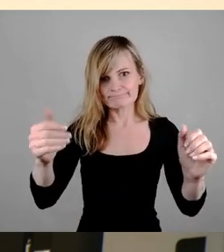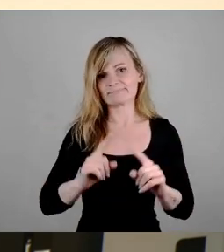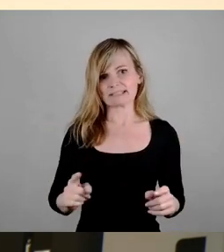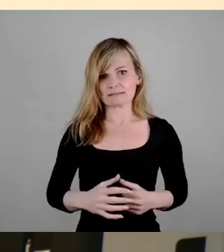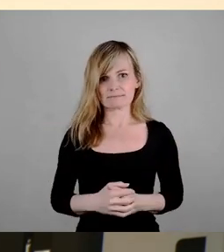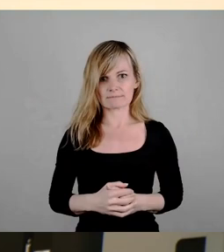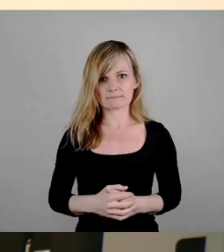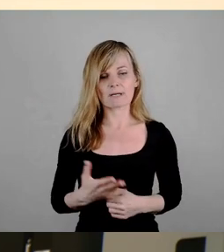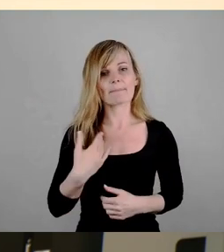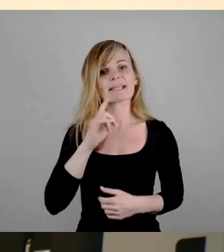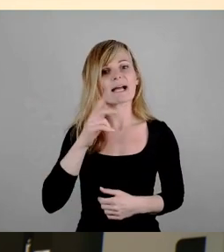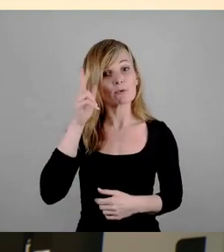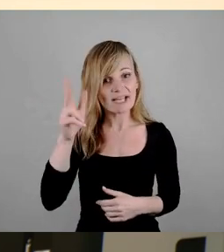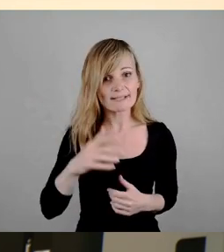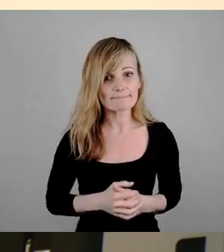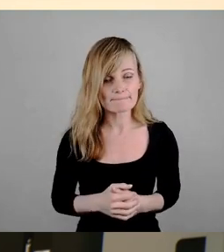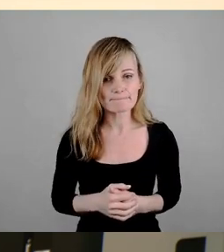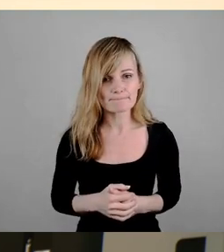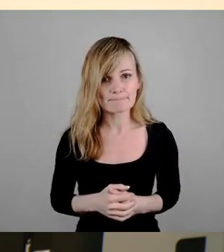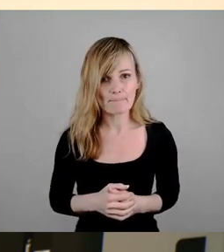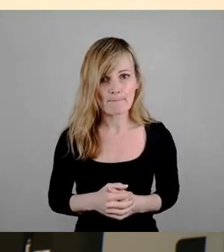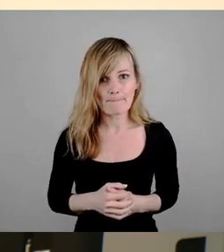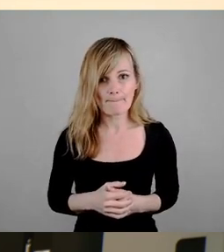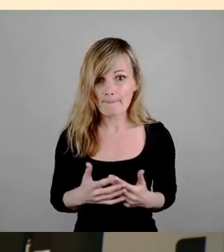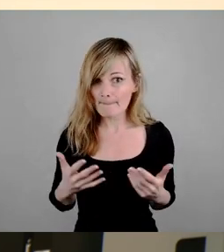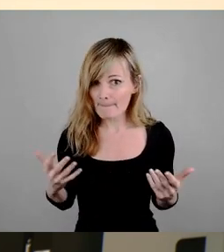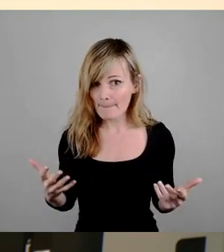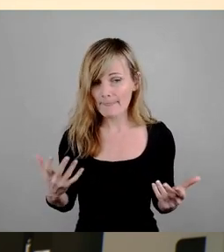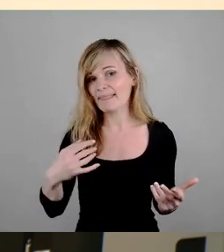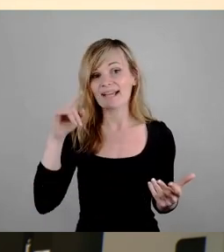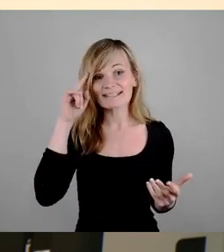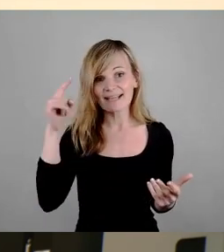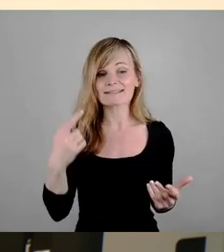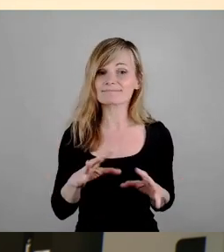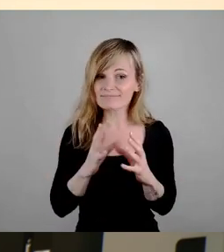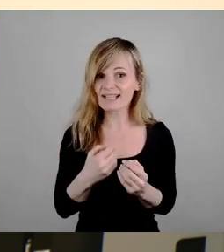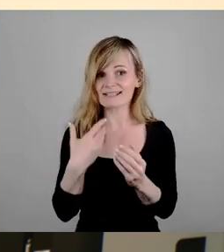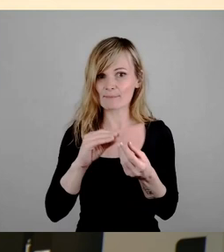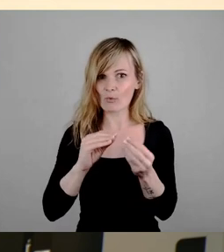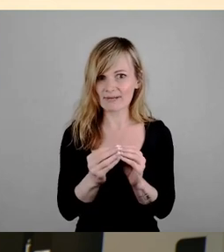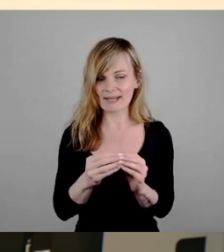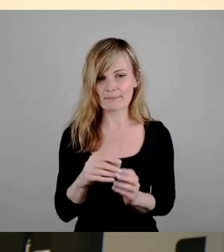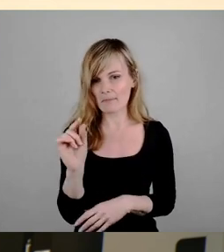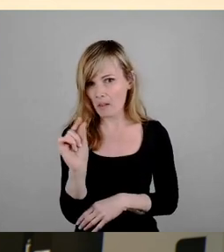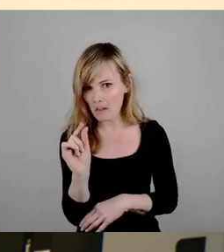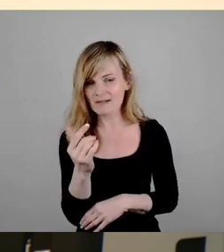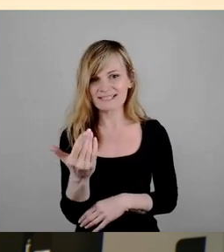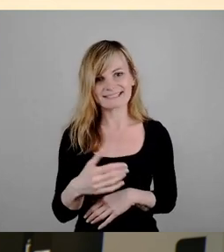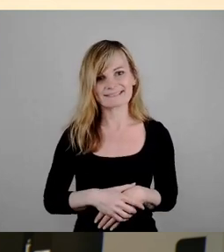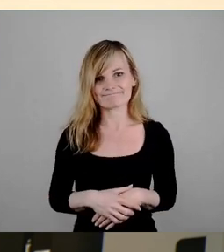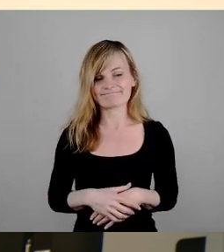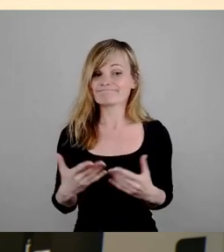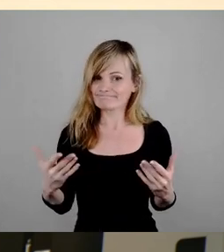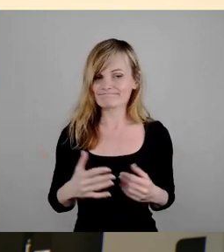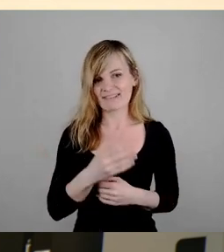Meine Damen und Herren, wenn man denkt, dass das ganze Problem dort eine Kleinigkeit ist, dann hat man vergessen,